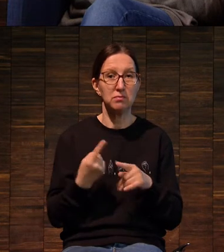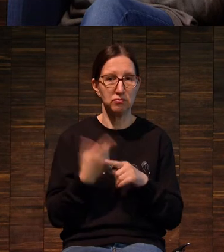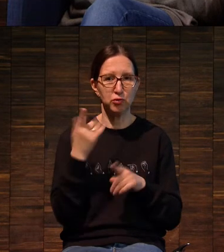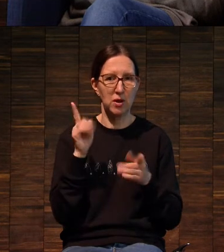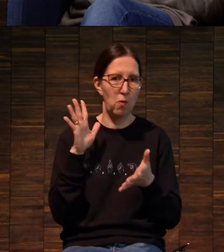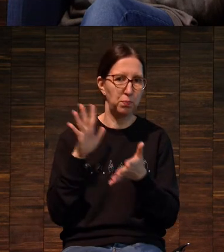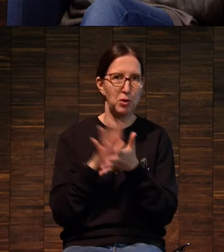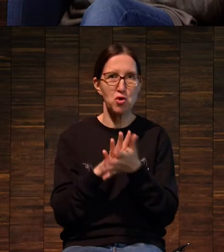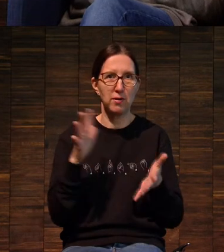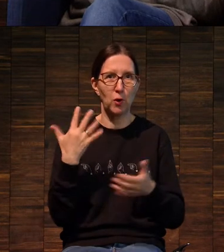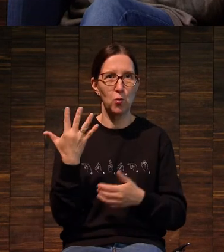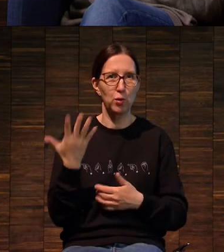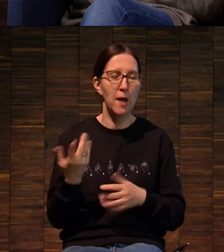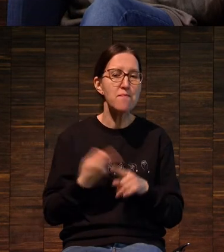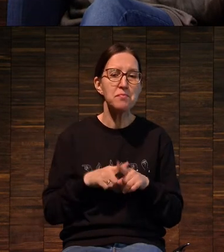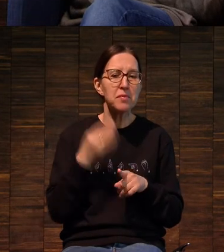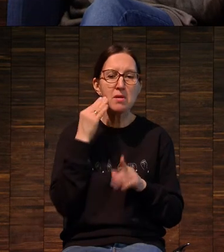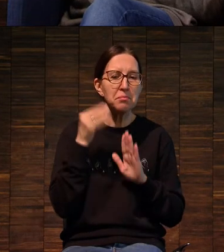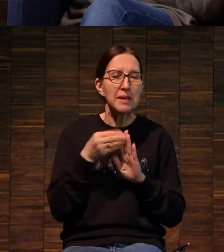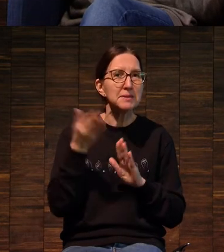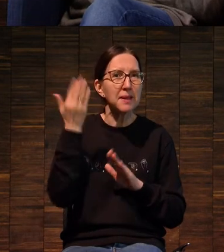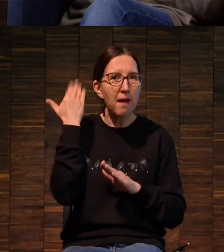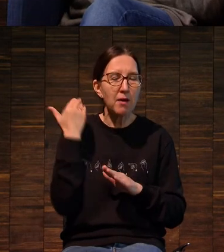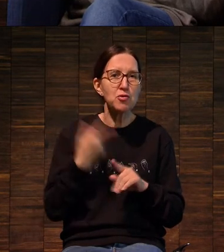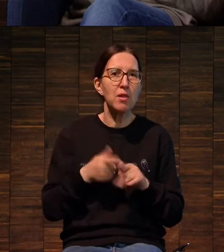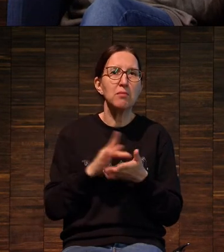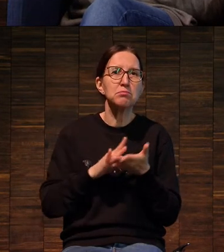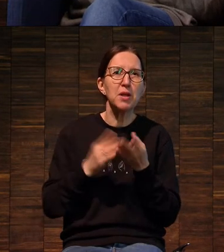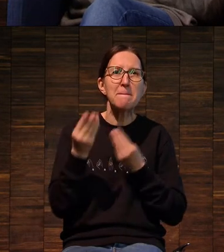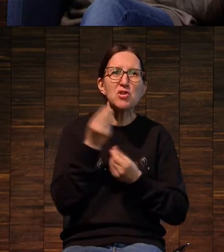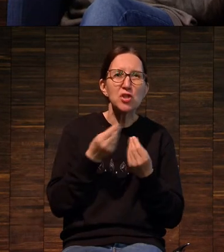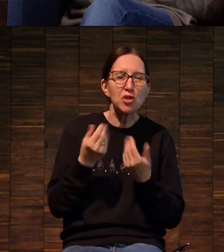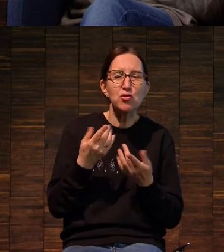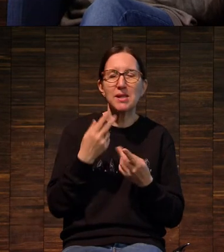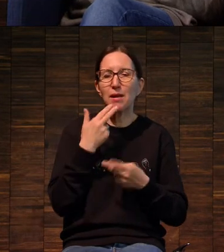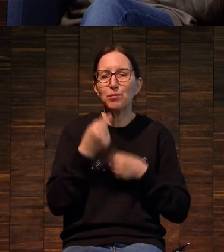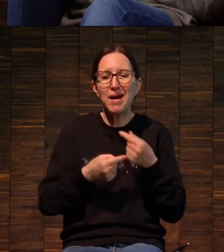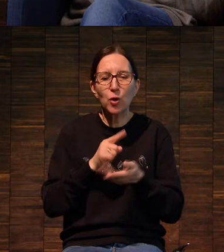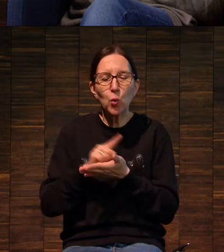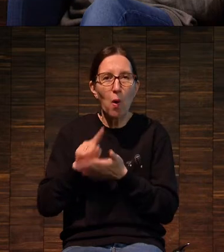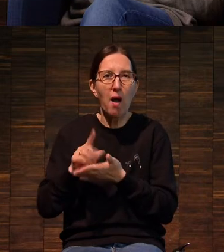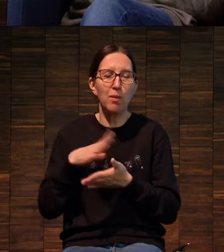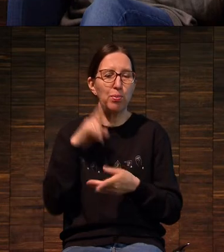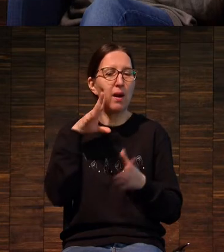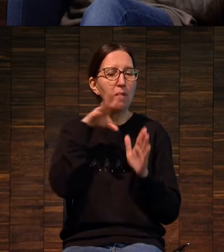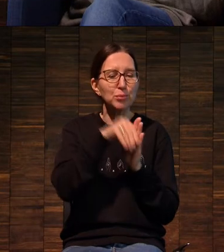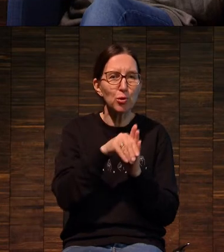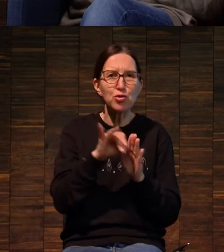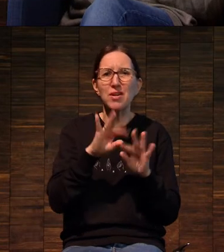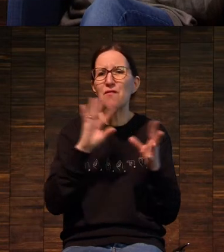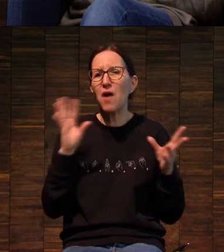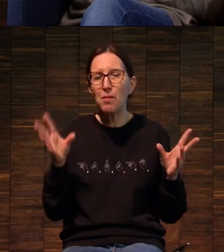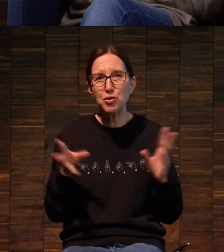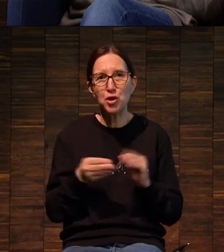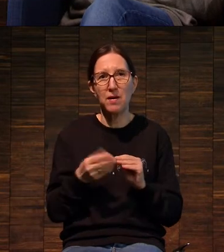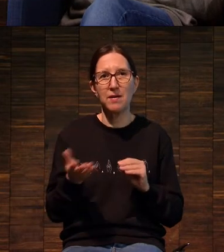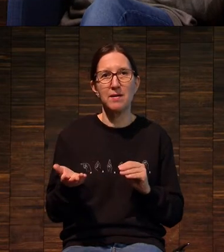руки. Что это значило, какие мистические, магические ритуалы к этому были подключены и вообще